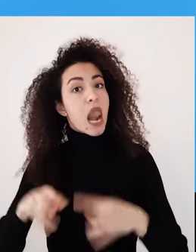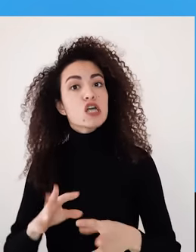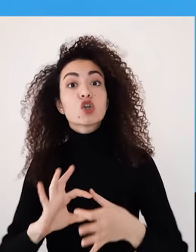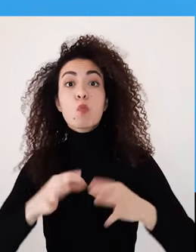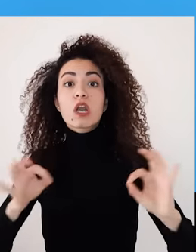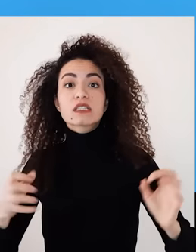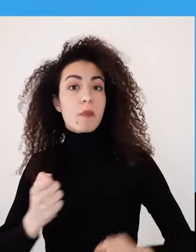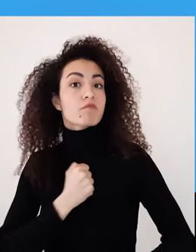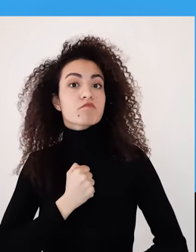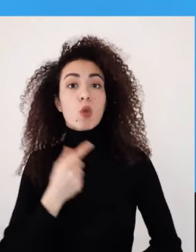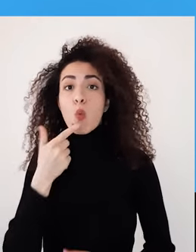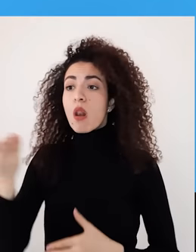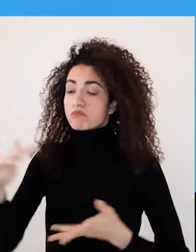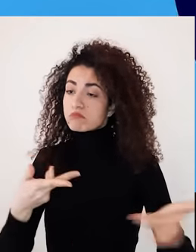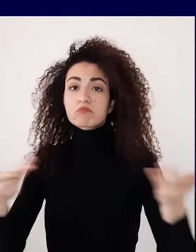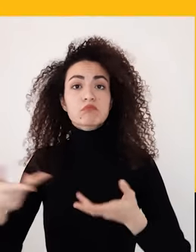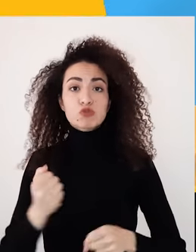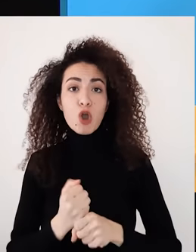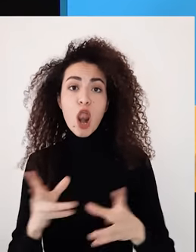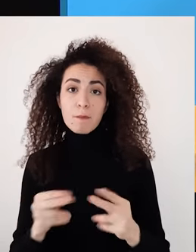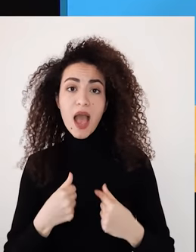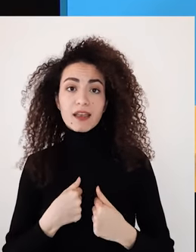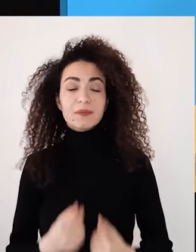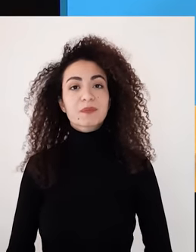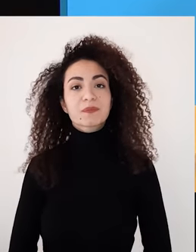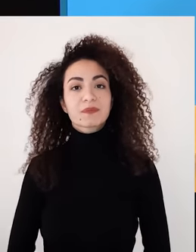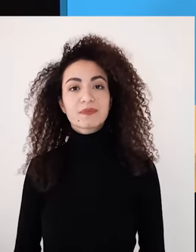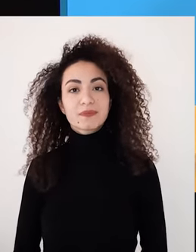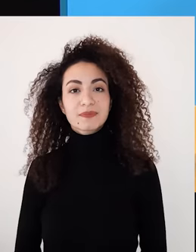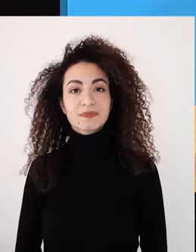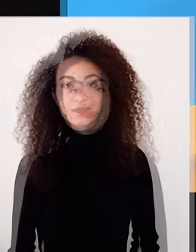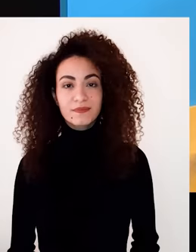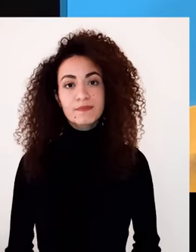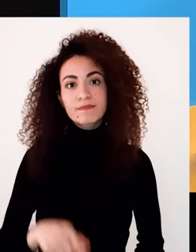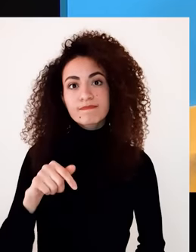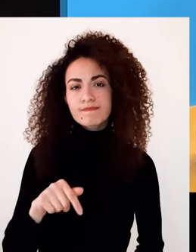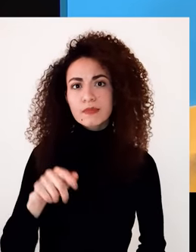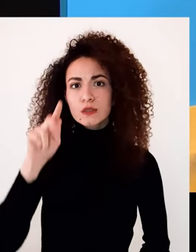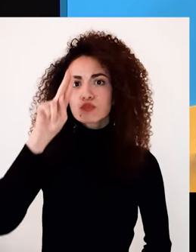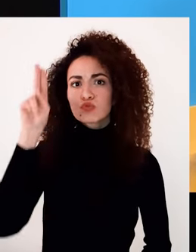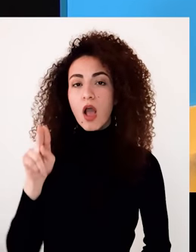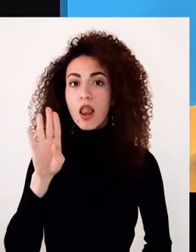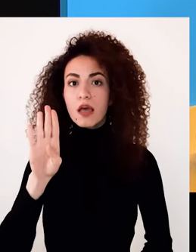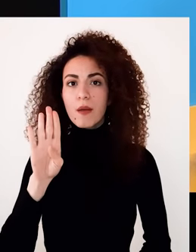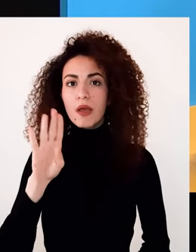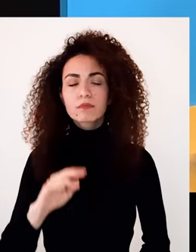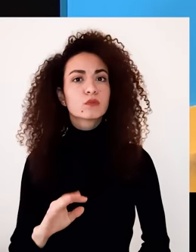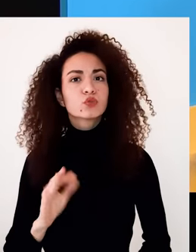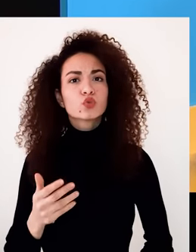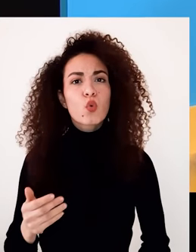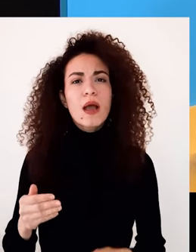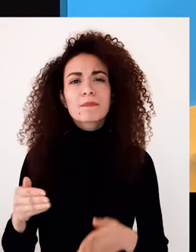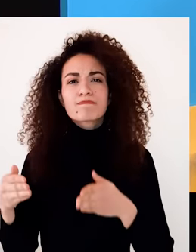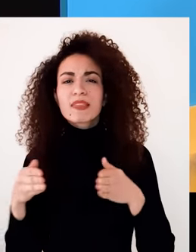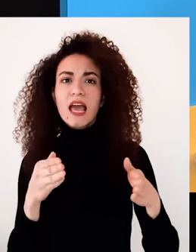وتدعي أشخاص الاندمام وهو منطرح السؤال الرابع ما هي أبرز الوسيل اللي ممكن اعتمادها